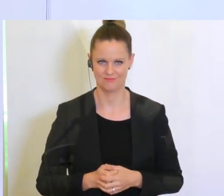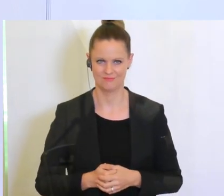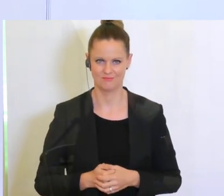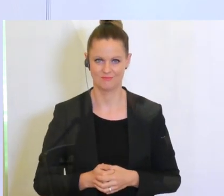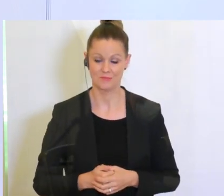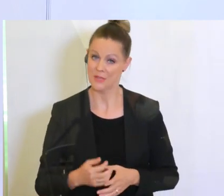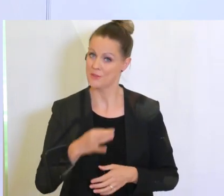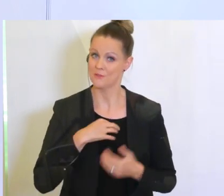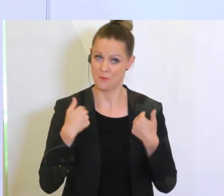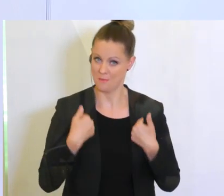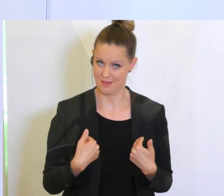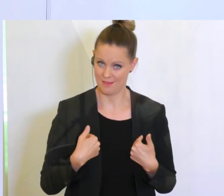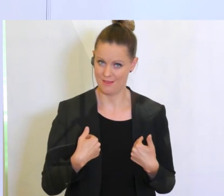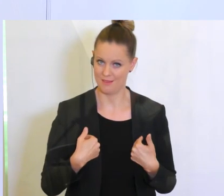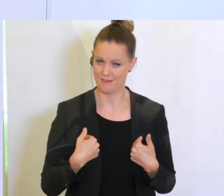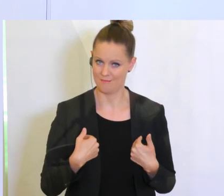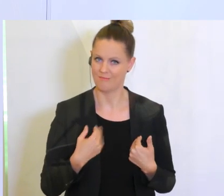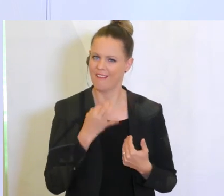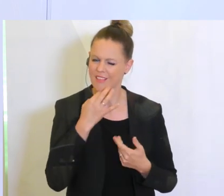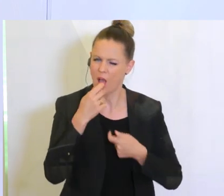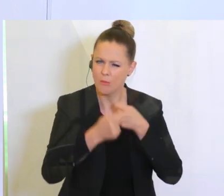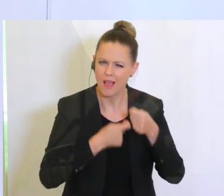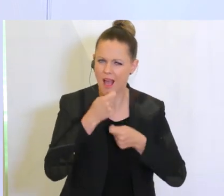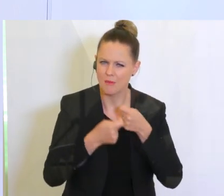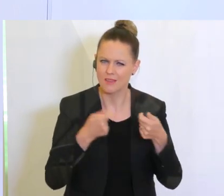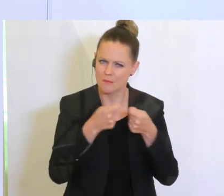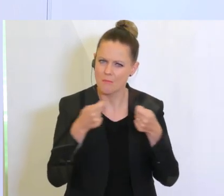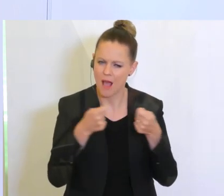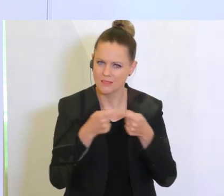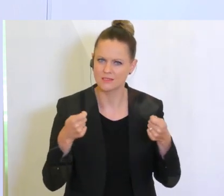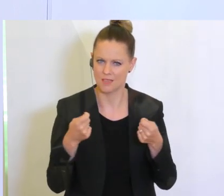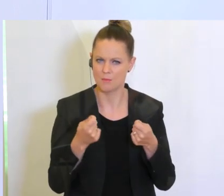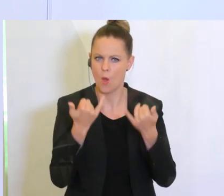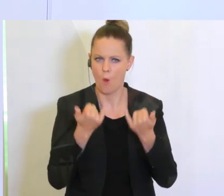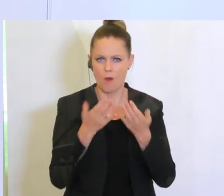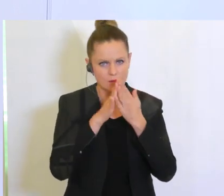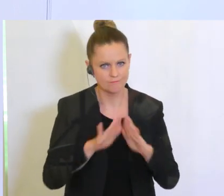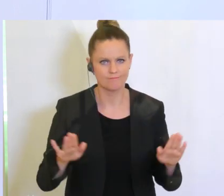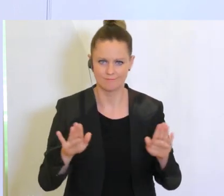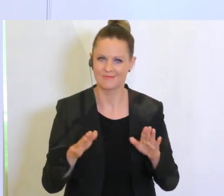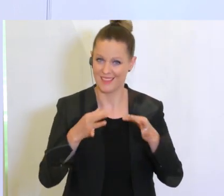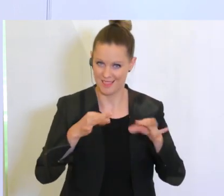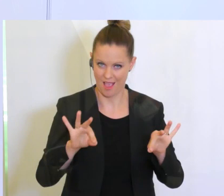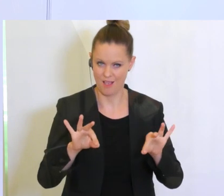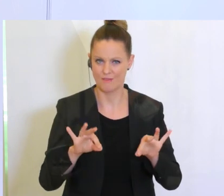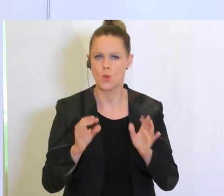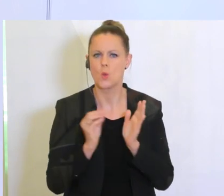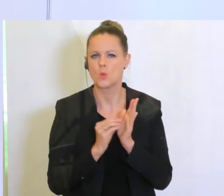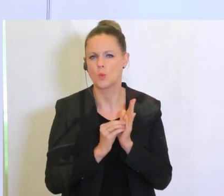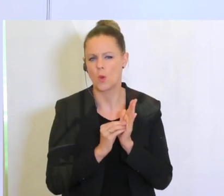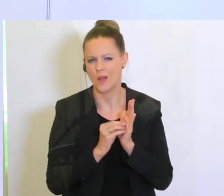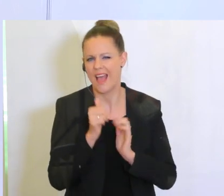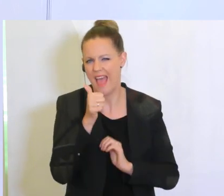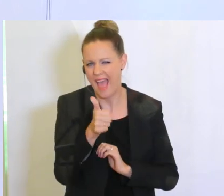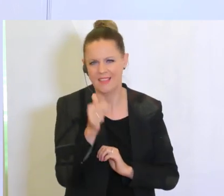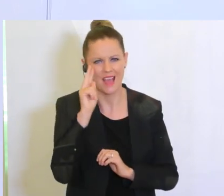Für mich ist in der detaillierten Ausarbeitung dieser Maßnahmen, die wir Ihnen heute vorstellen dürfen, aber noch ein